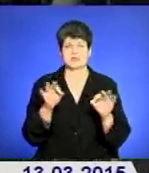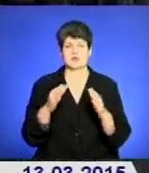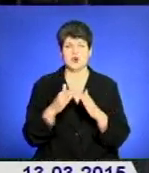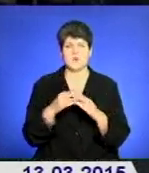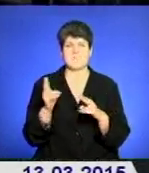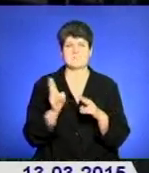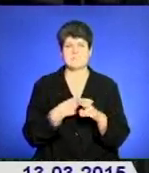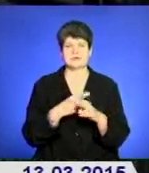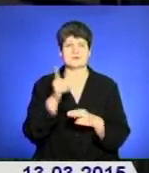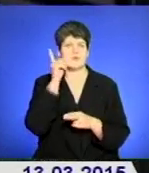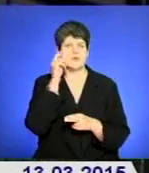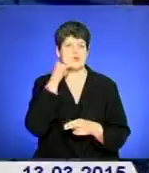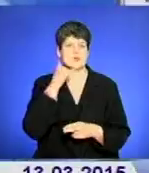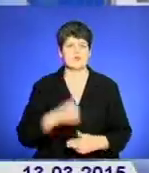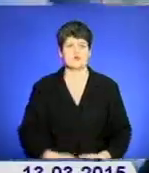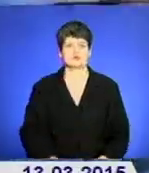без мобільного телефону.